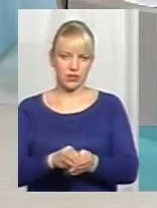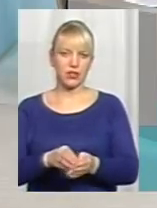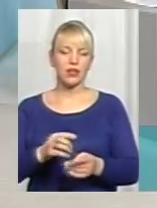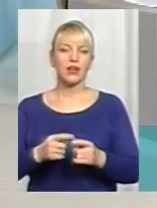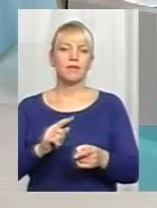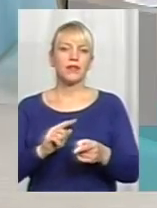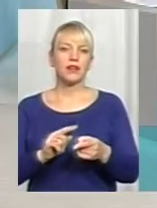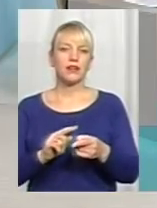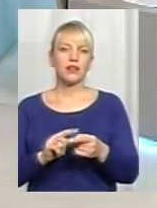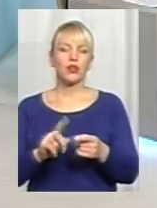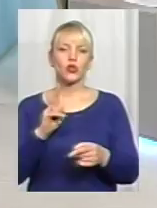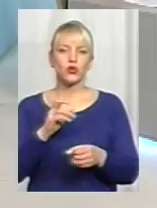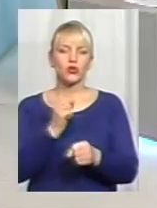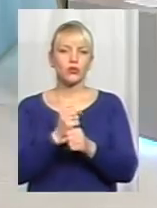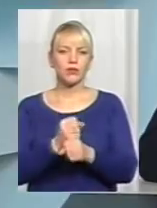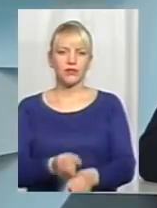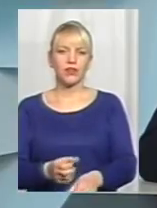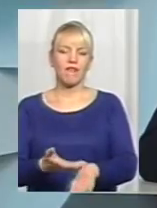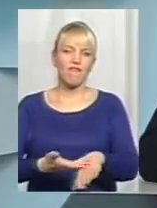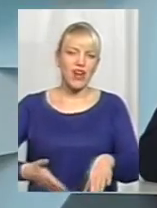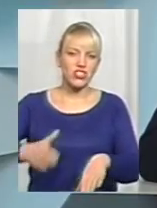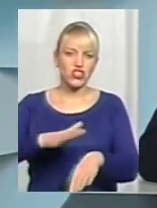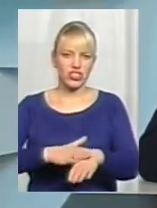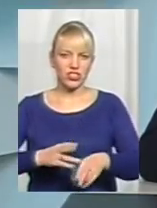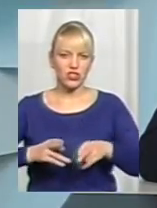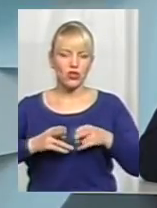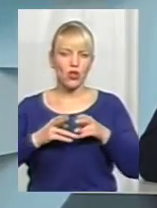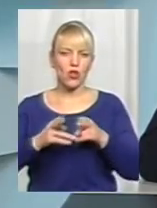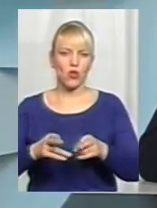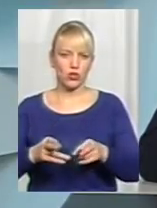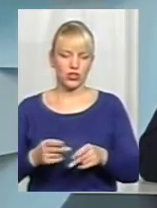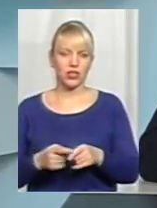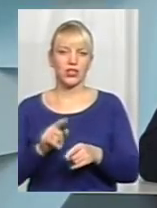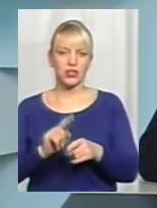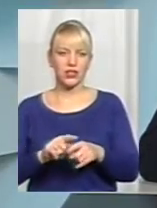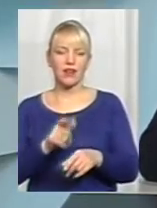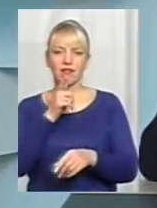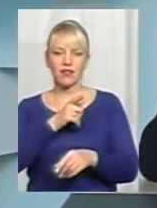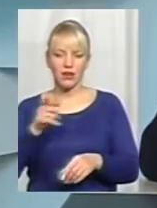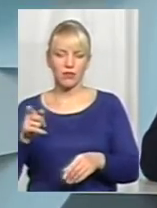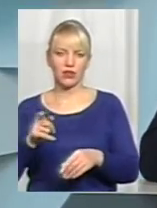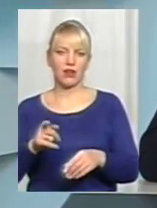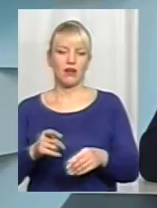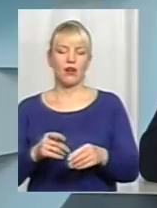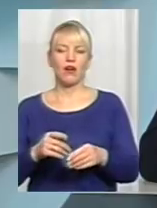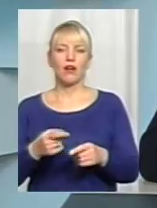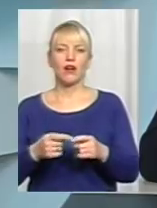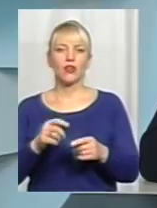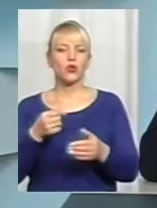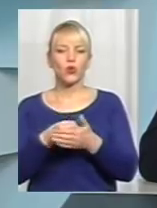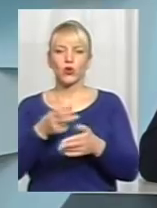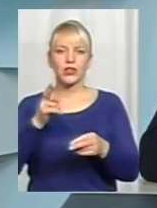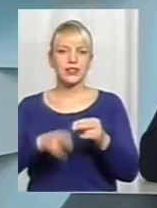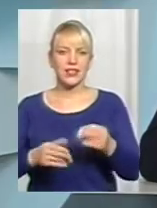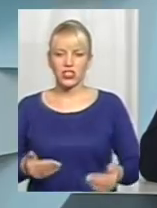особливо важкі умисні злочини. І терміни відбування покарання там доволі значні, начінаючи від до кінця власного життя, ну